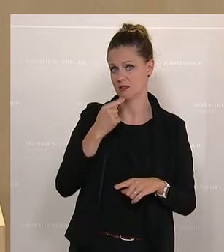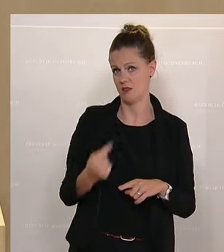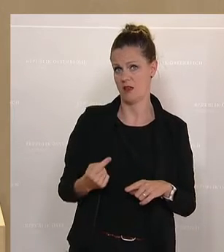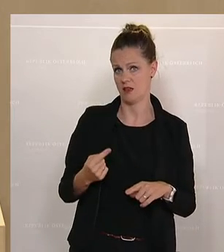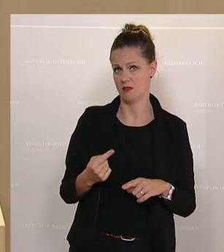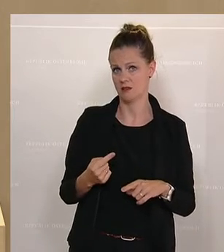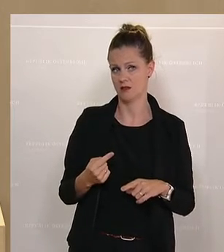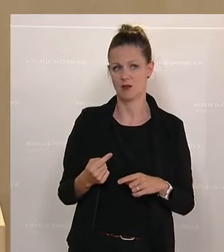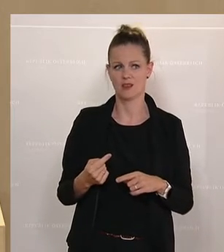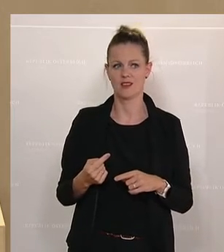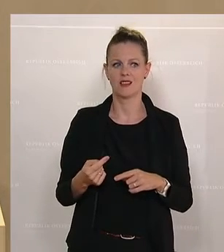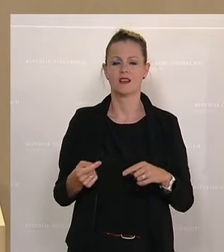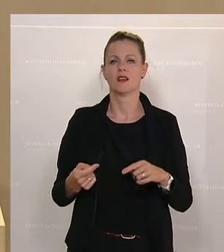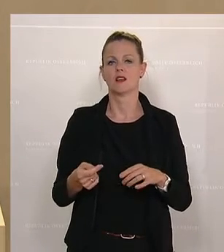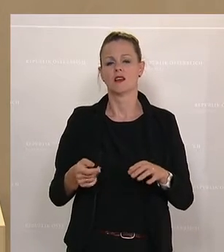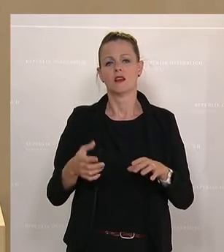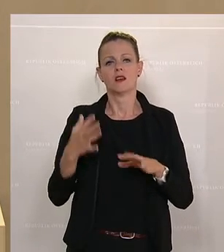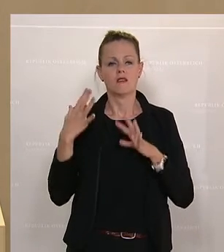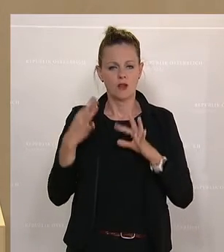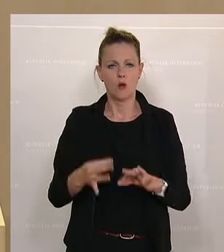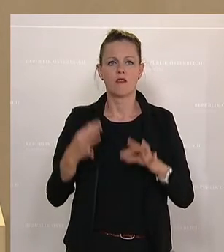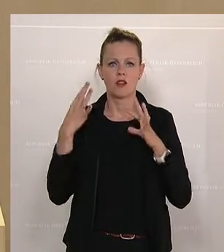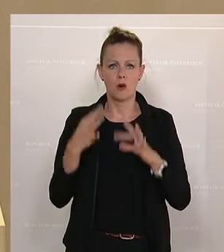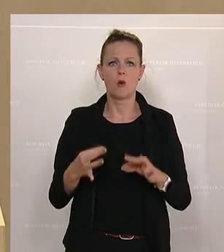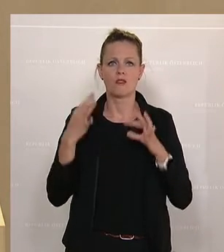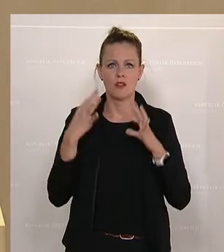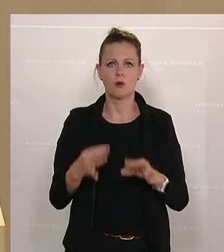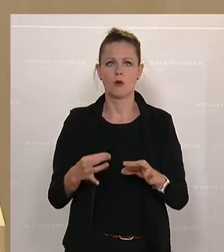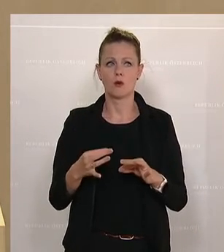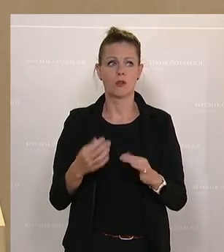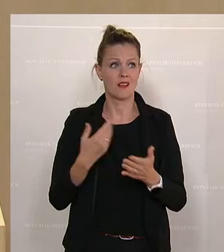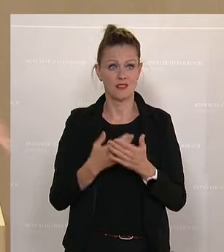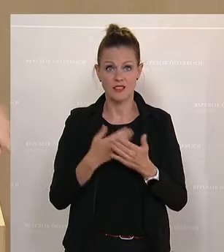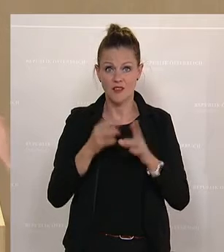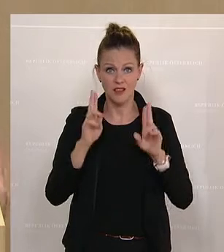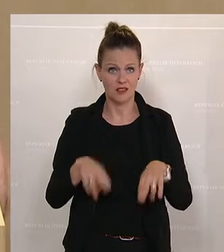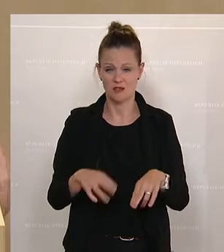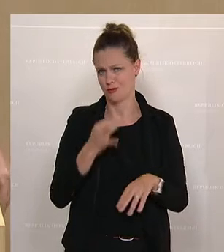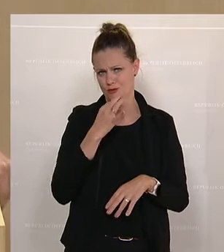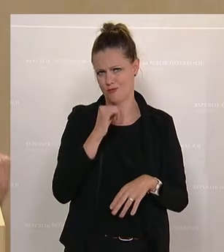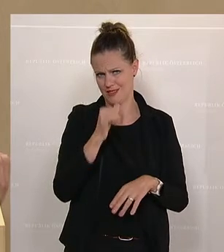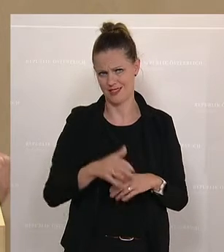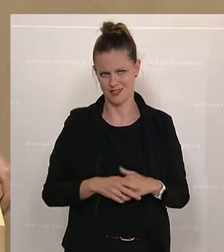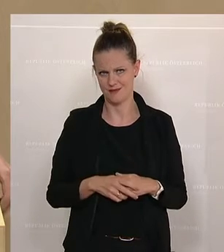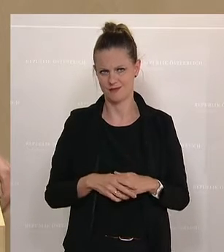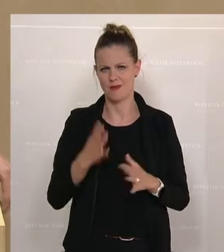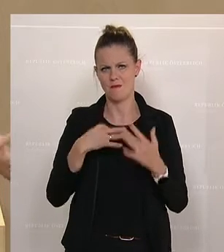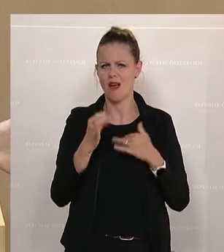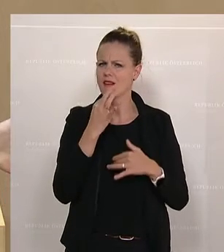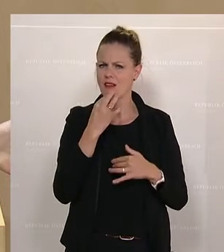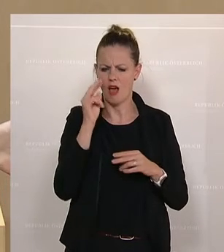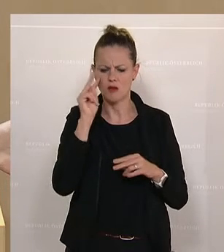etwas Falsches immer wieder und wieder sage, heißt das noch lange nicht, dass es wegen dem richtiger wird. Und schauen wir es uns im Detail an.